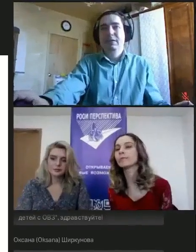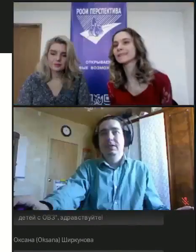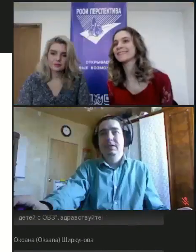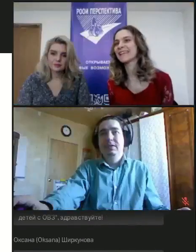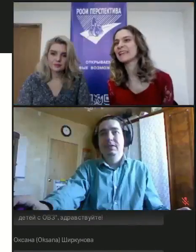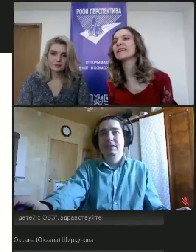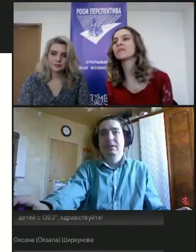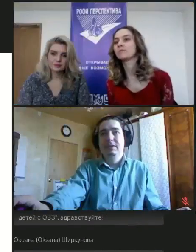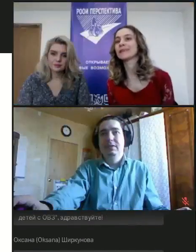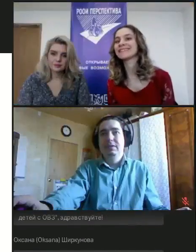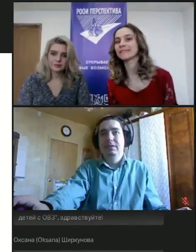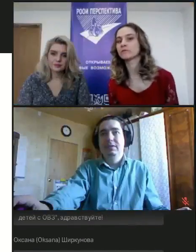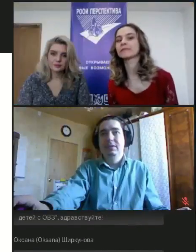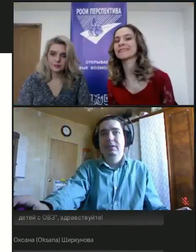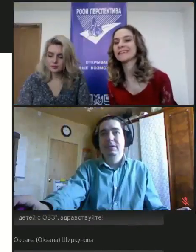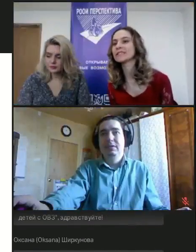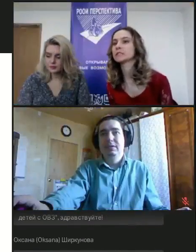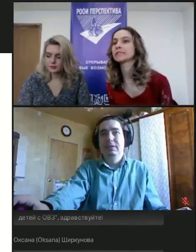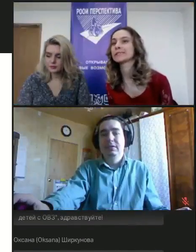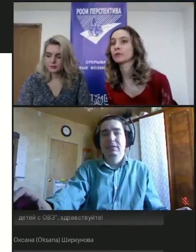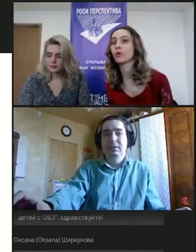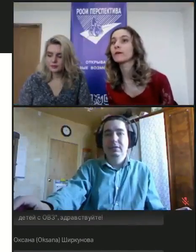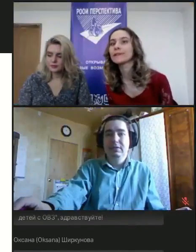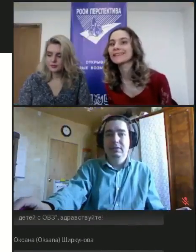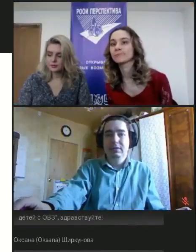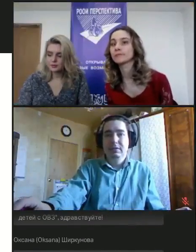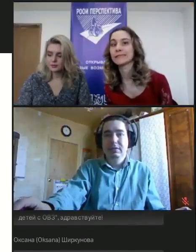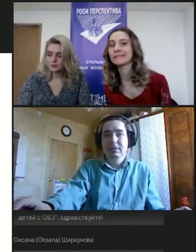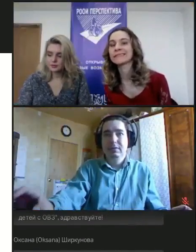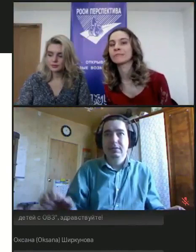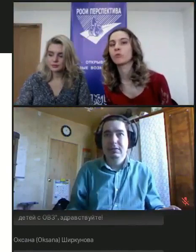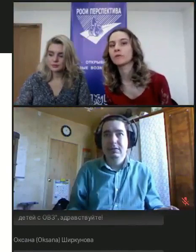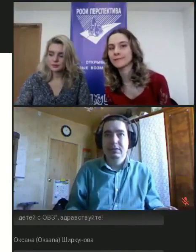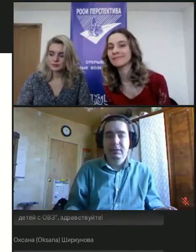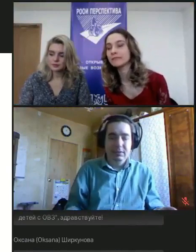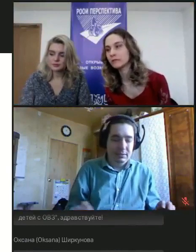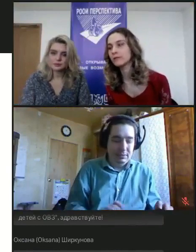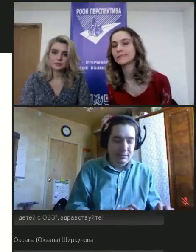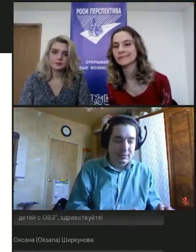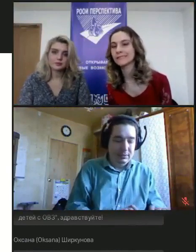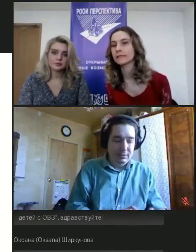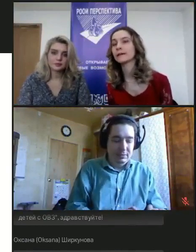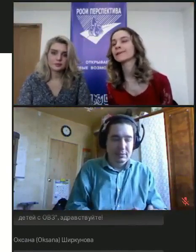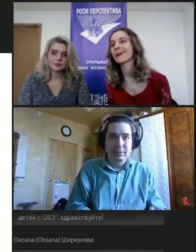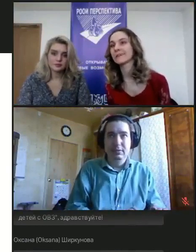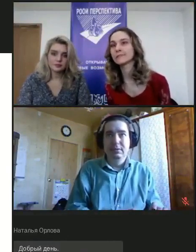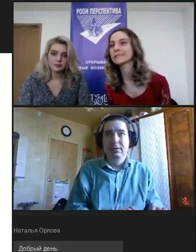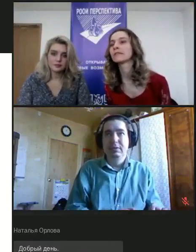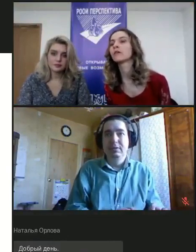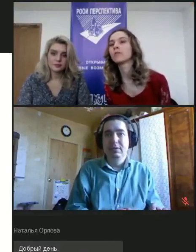Добрый день, меня зовут Татьяна Чистякова, я специалист по развитию лидерских